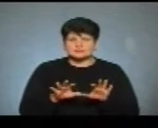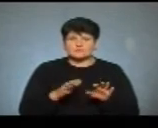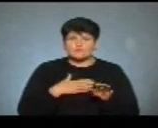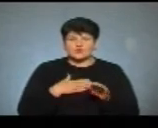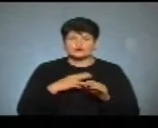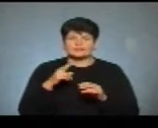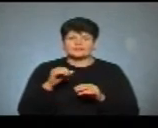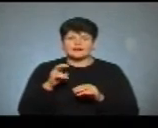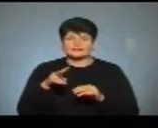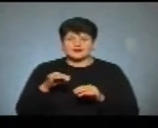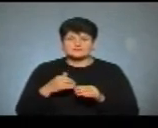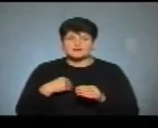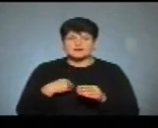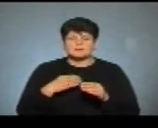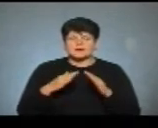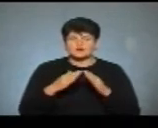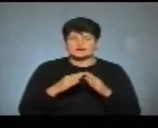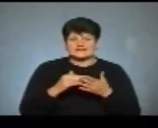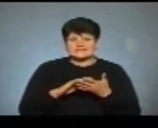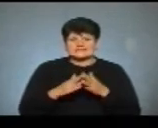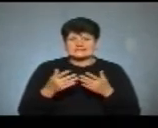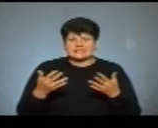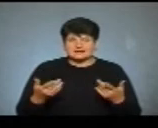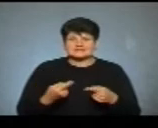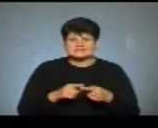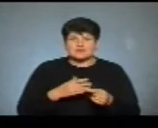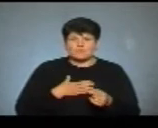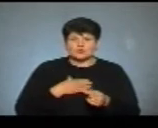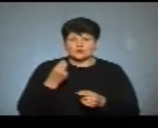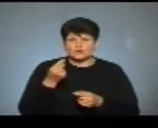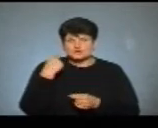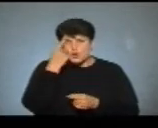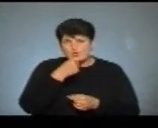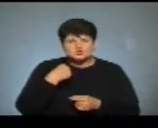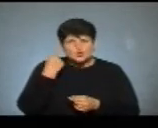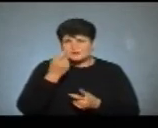декларацію, має новий стан. Поки що це, власне, мої кошти, особисті.